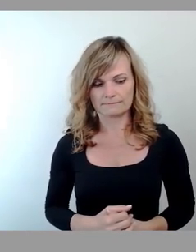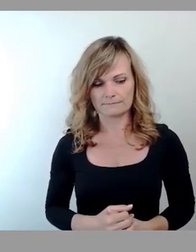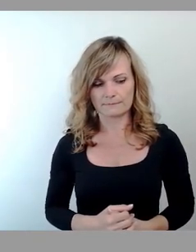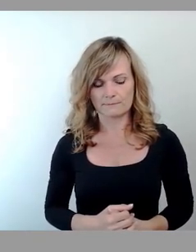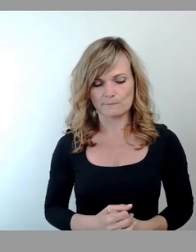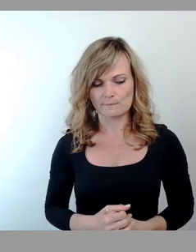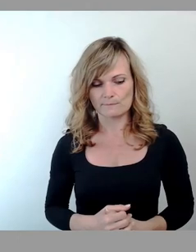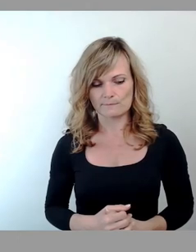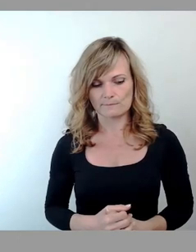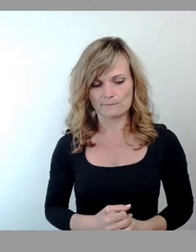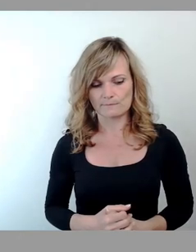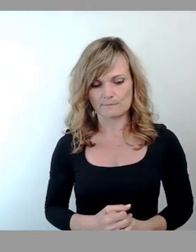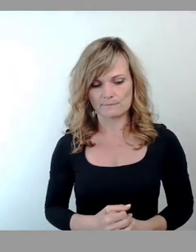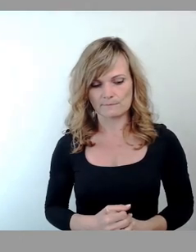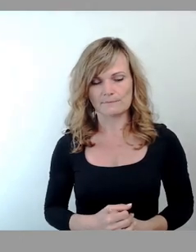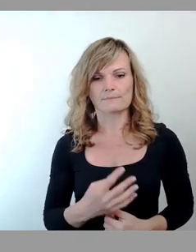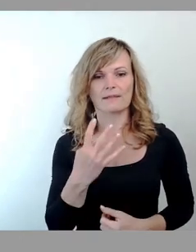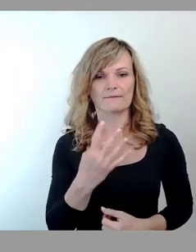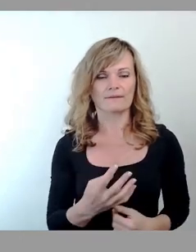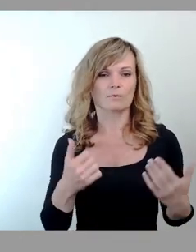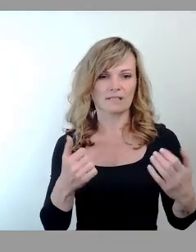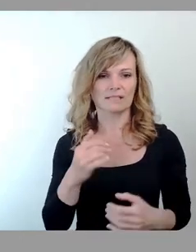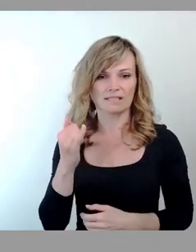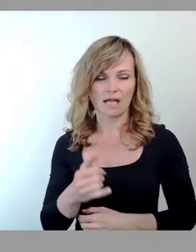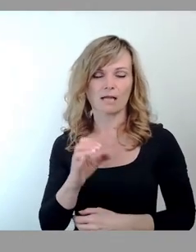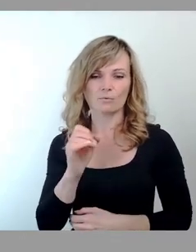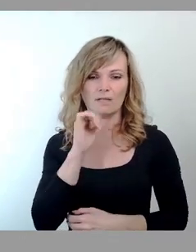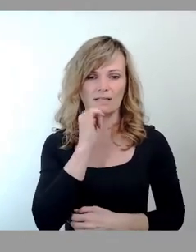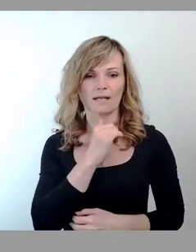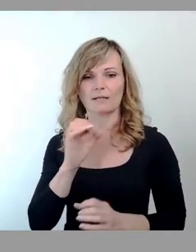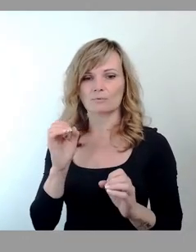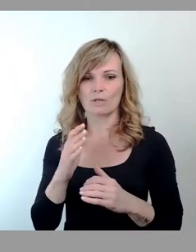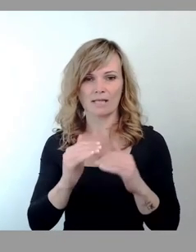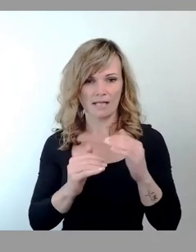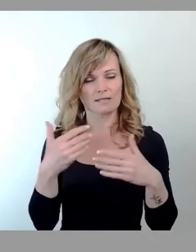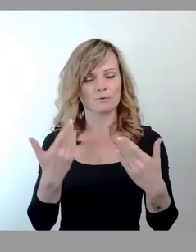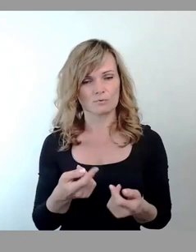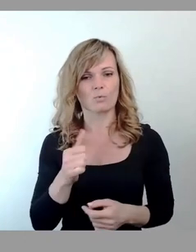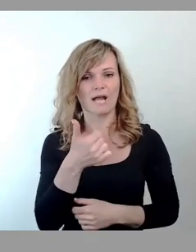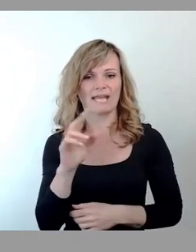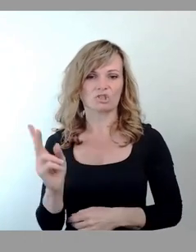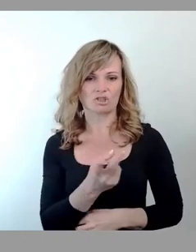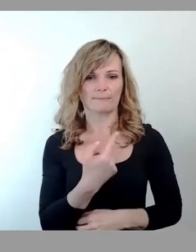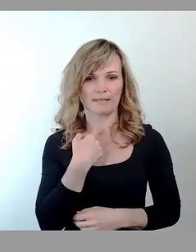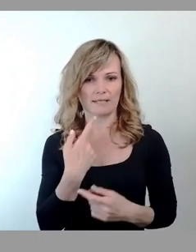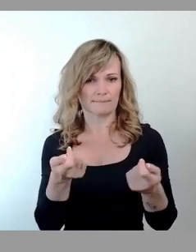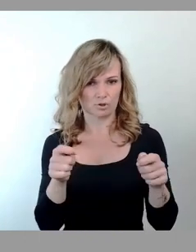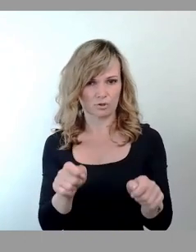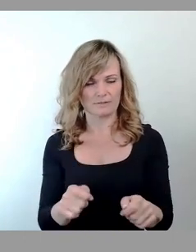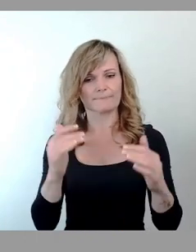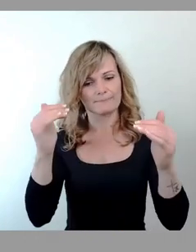Mit 64 Ja, 0 Nein, 0 Enthaltung, einstimmig so beschlossen. Wir kommen zu Top 15